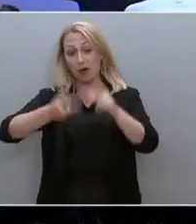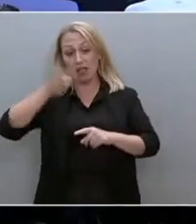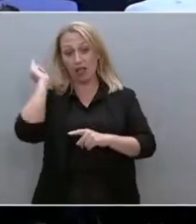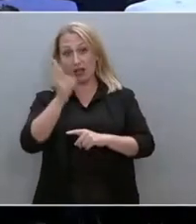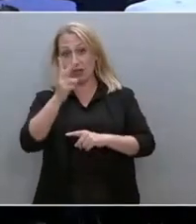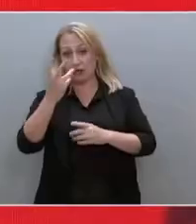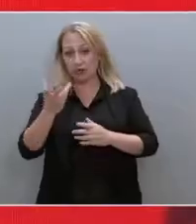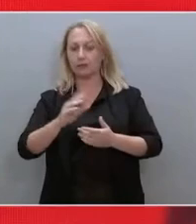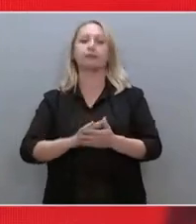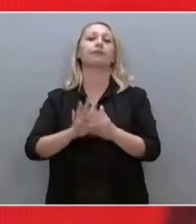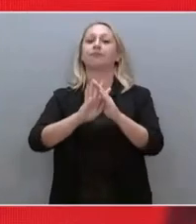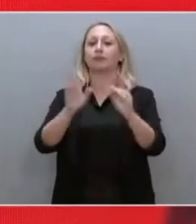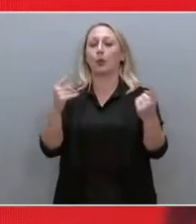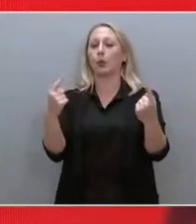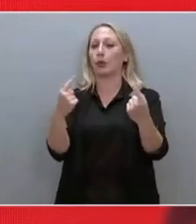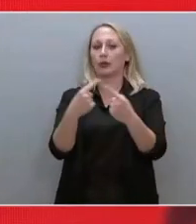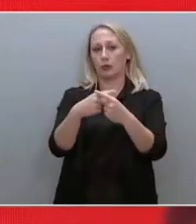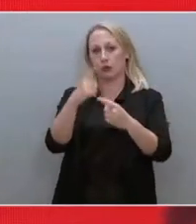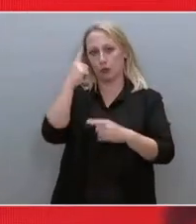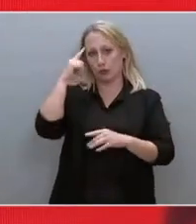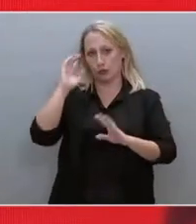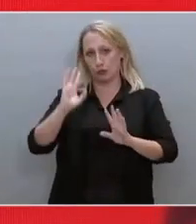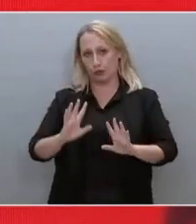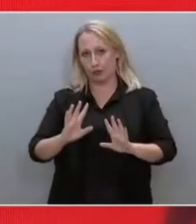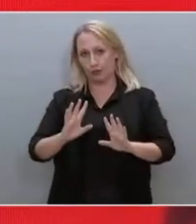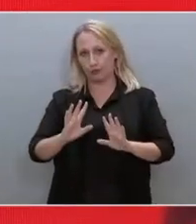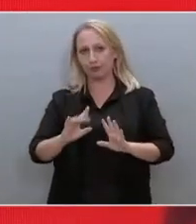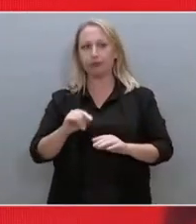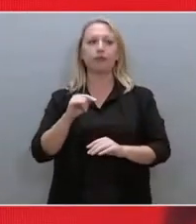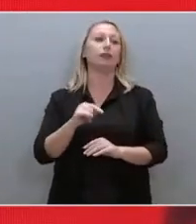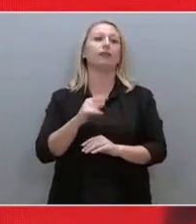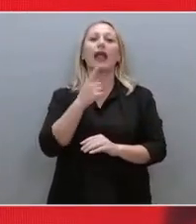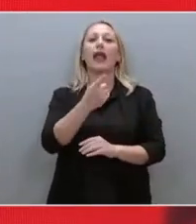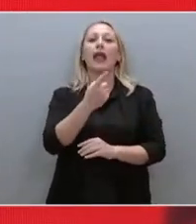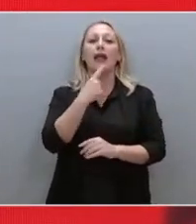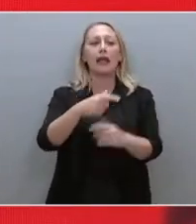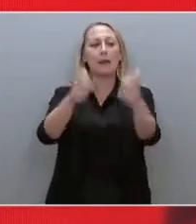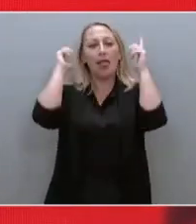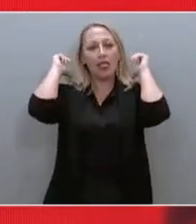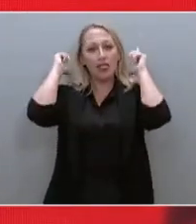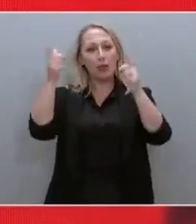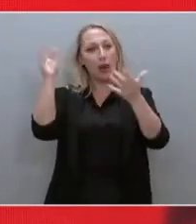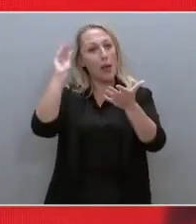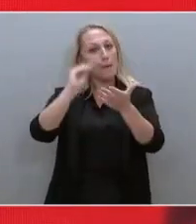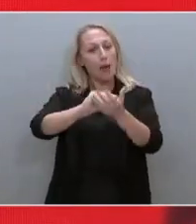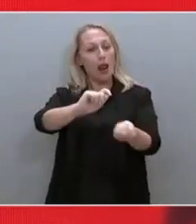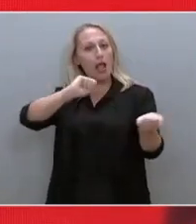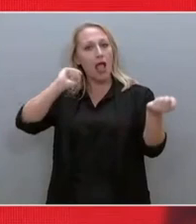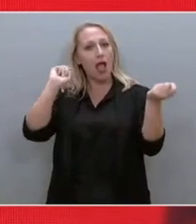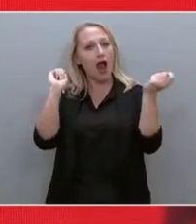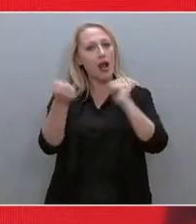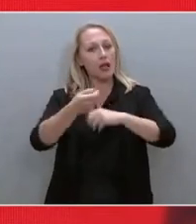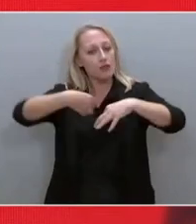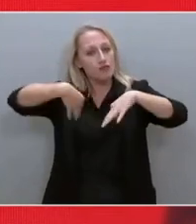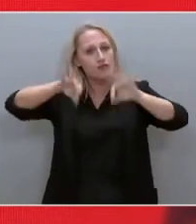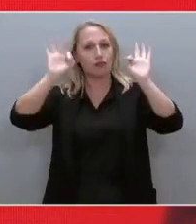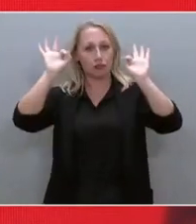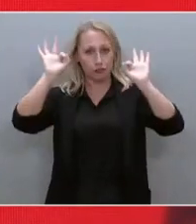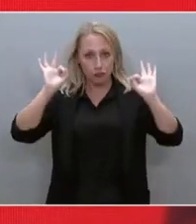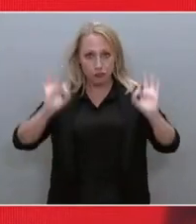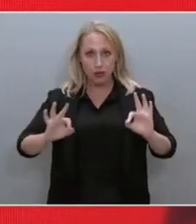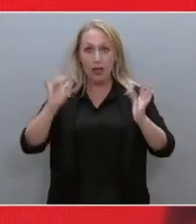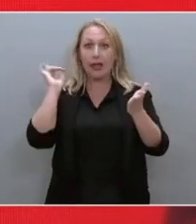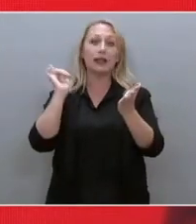Το αντίθετο, νομίζω, η δημοκρατική αναγέννηση περνάει μέσα από την ενίσχυση της